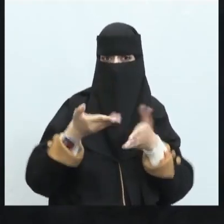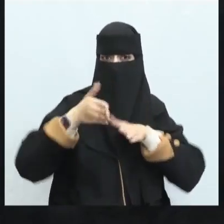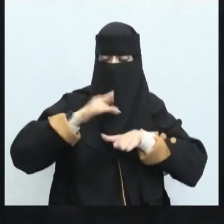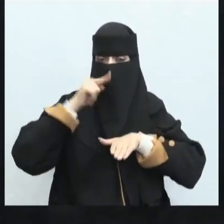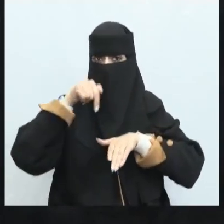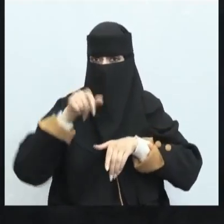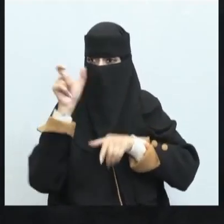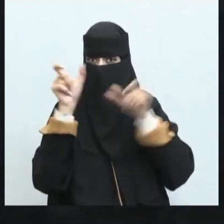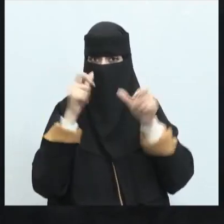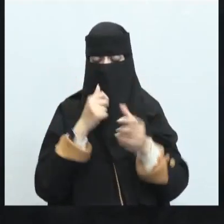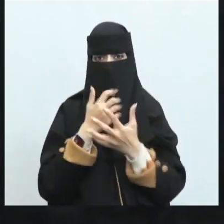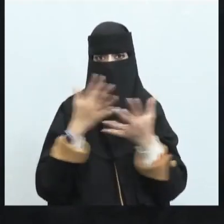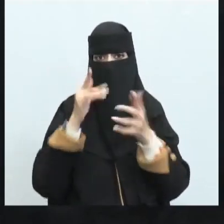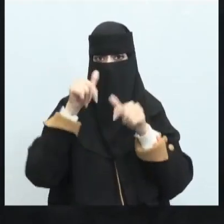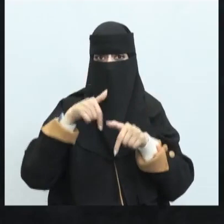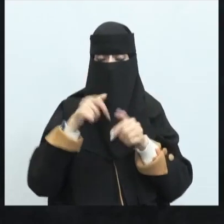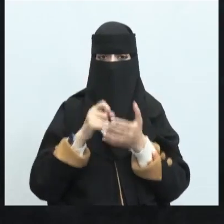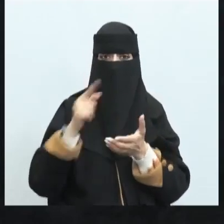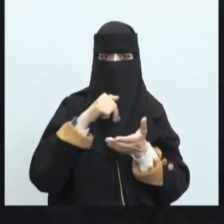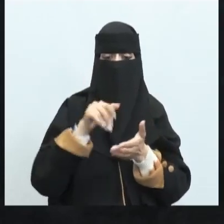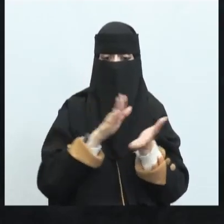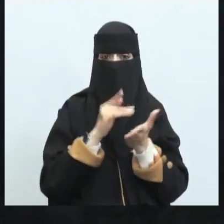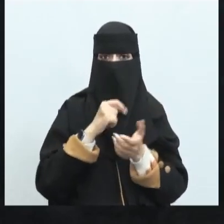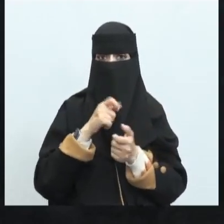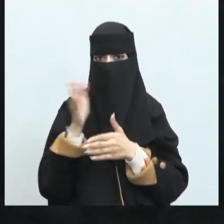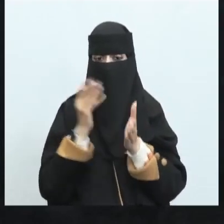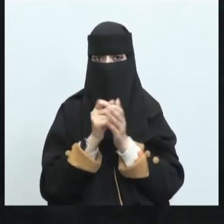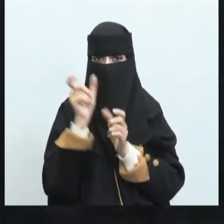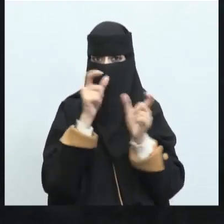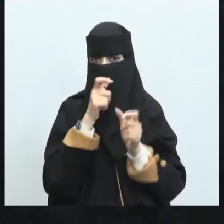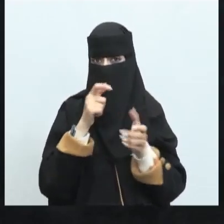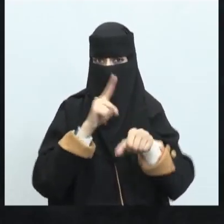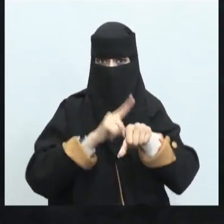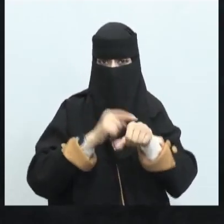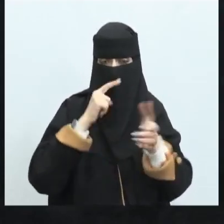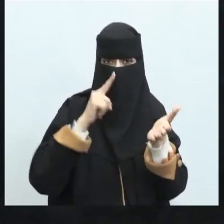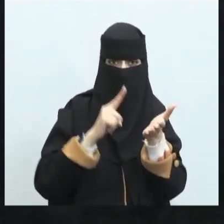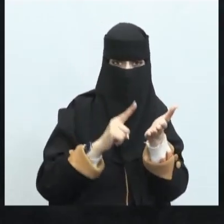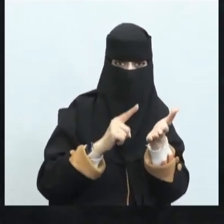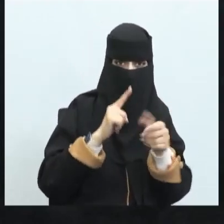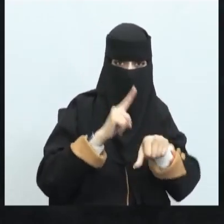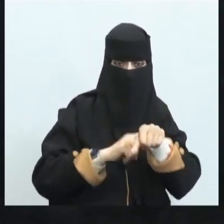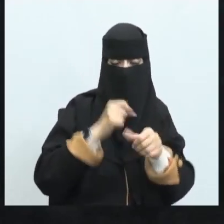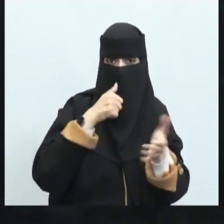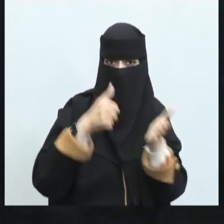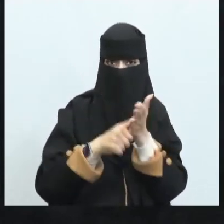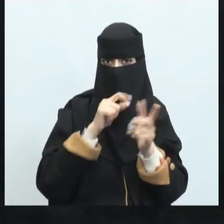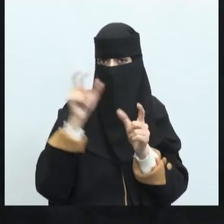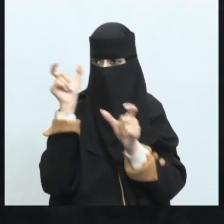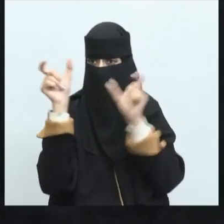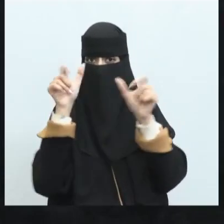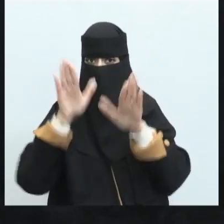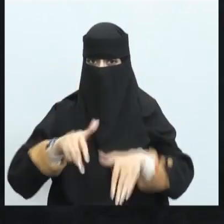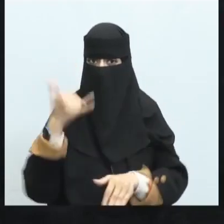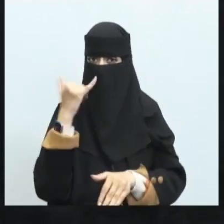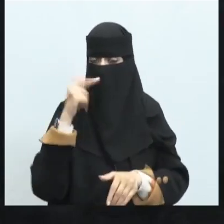هي ألفاظ جزلة مستمدة من بيئة البدوية طبعا ليس في ألفاظ الجاهليين عجمة ولا لكنه لأنهم أصلا من الجزية